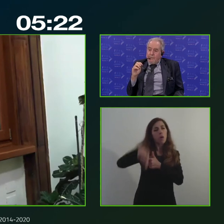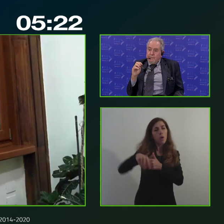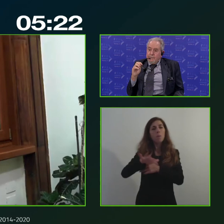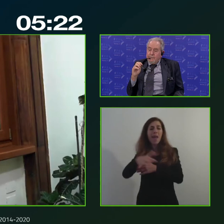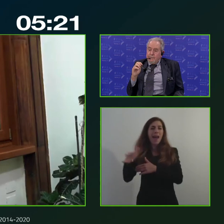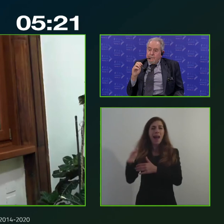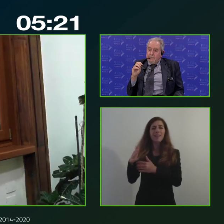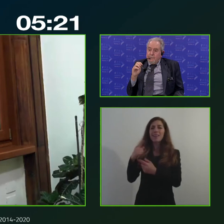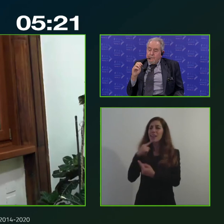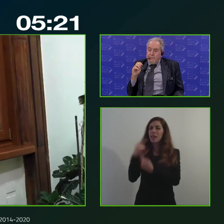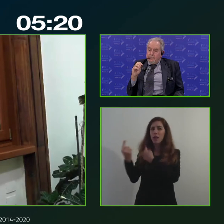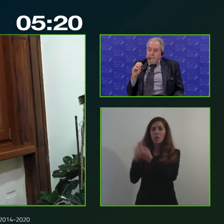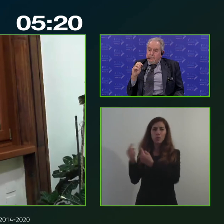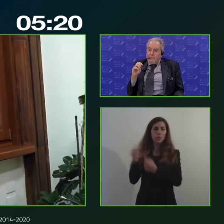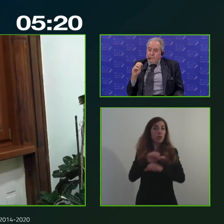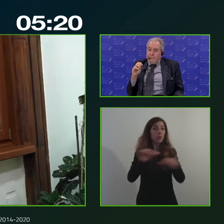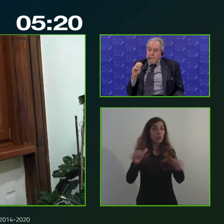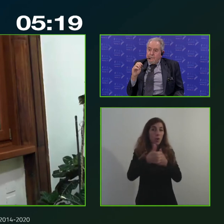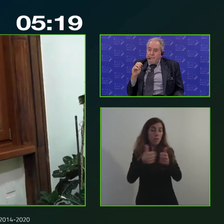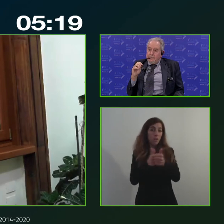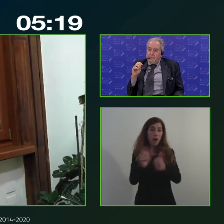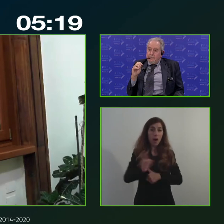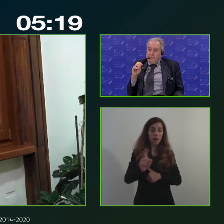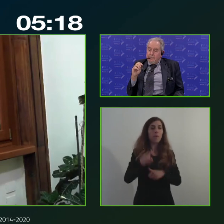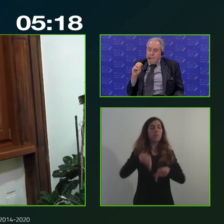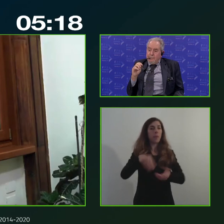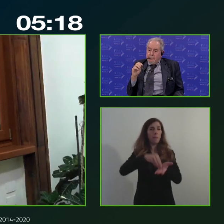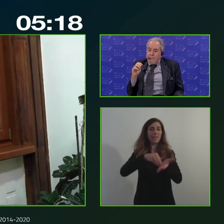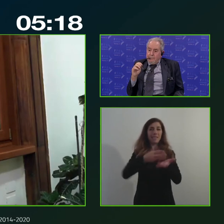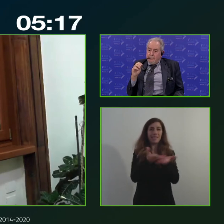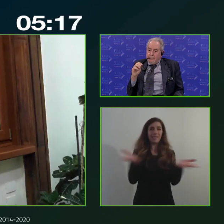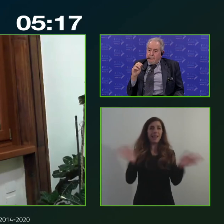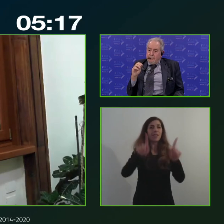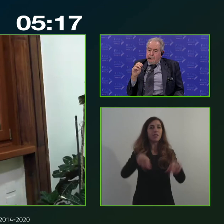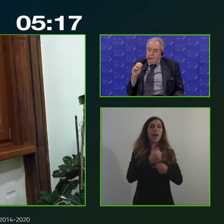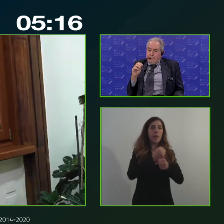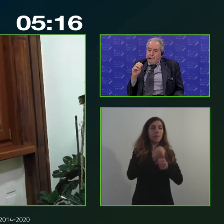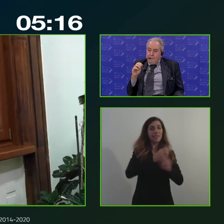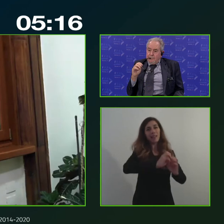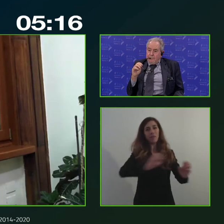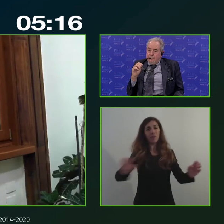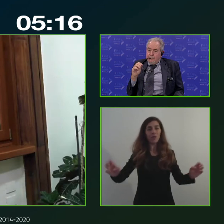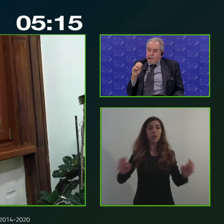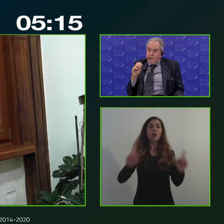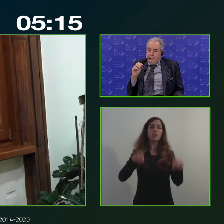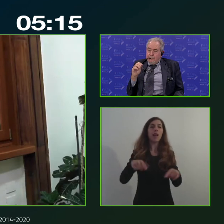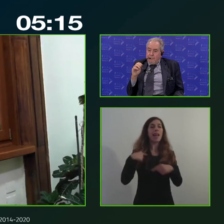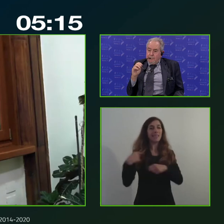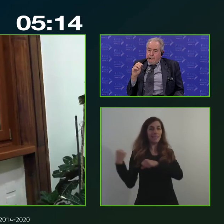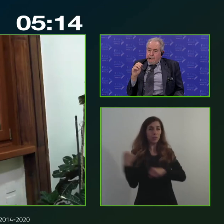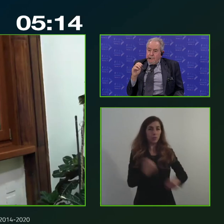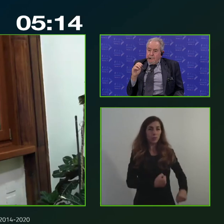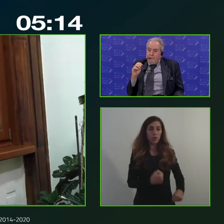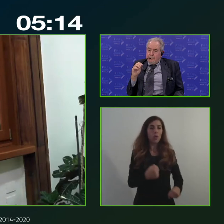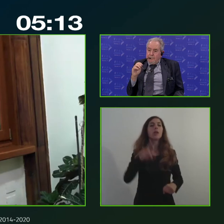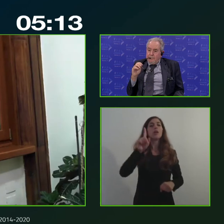il partenariato oggi abbiamo in questo parterre ovviamente anche rappresentanti diversi abbiamo anche le istituzioni l